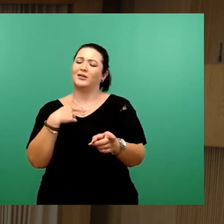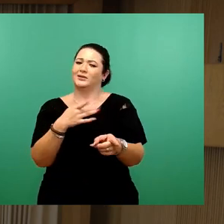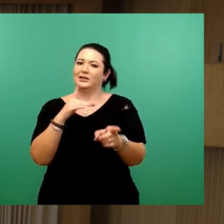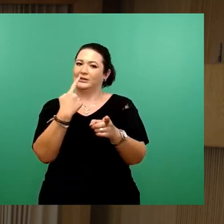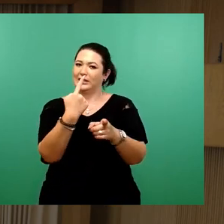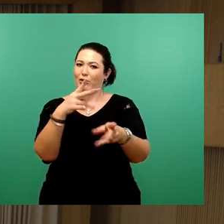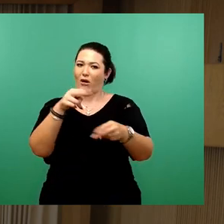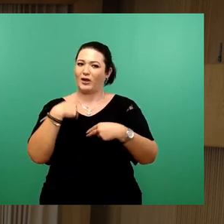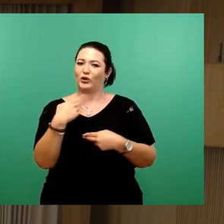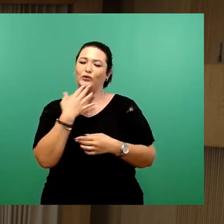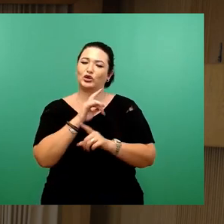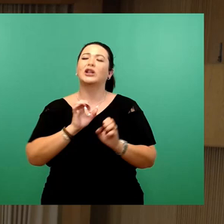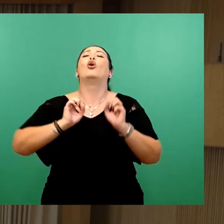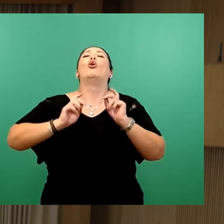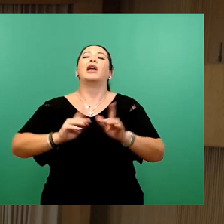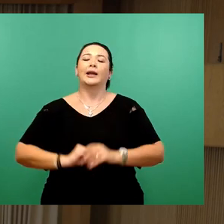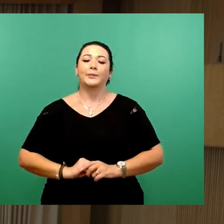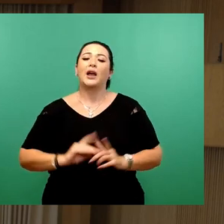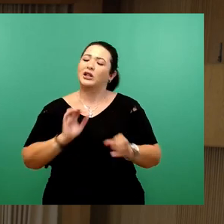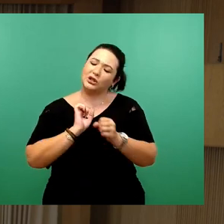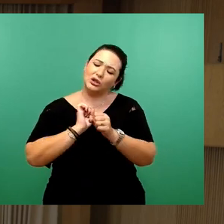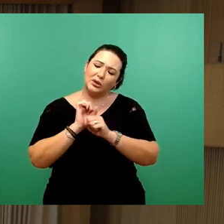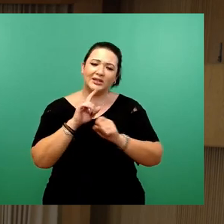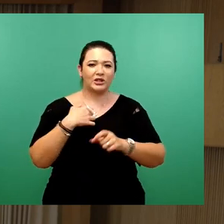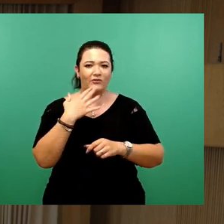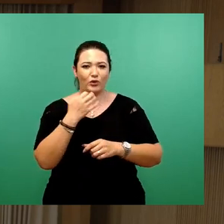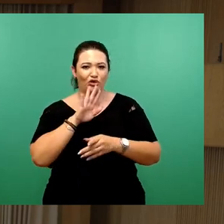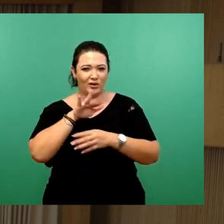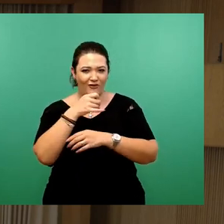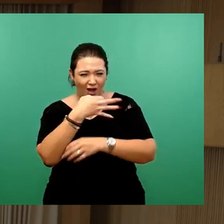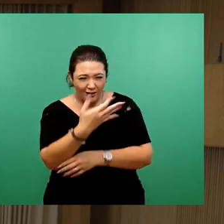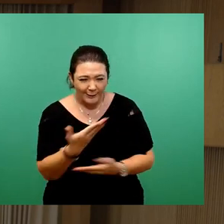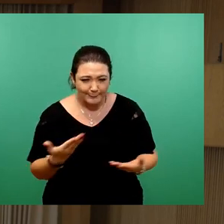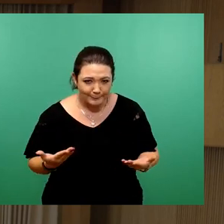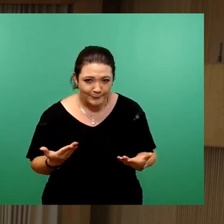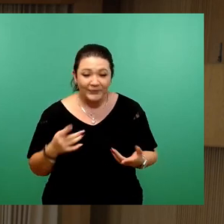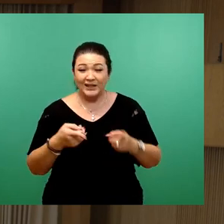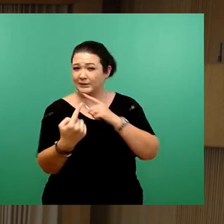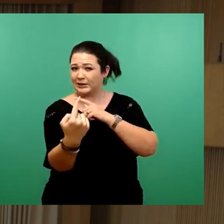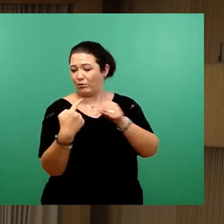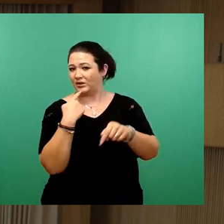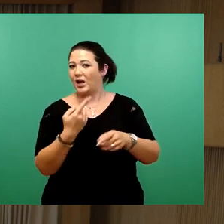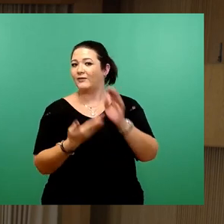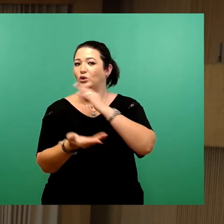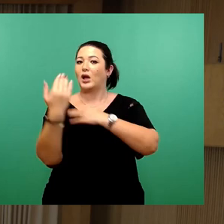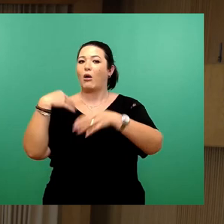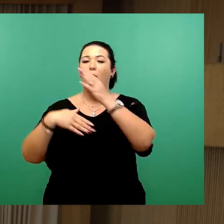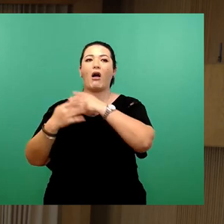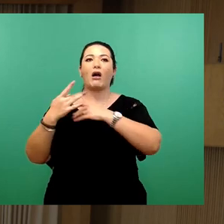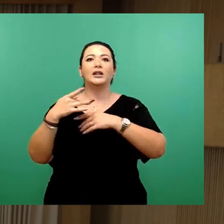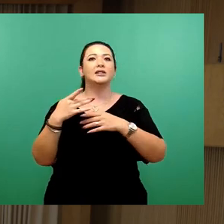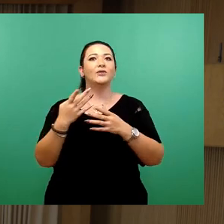Gestatten Sie sich trotzdem eine Nachfrage. Ihr hattet ja ausgeführt, dass in der Vergangenheit es gut wie keinerlei aktive